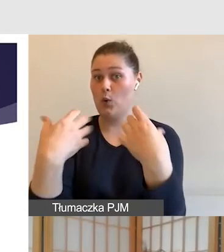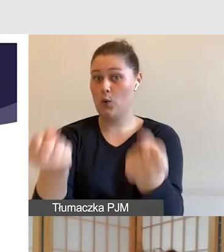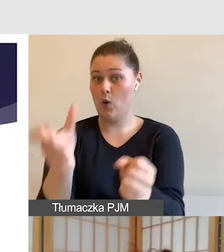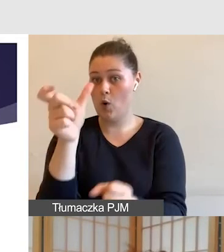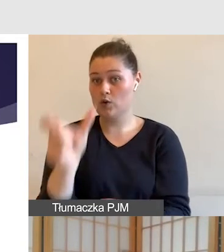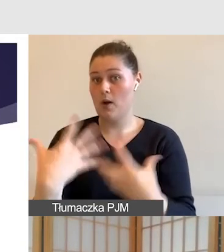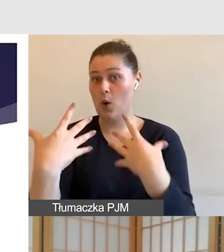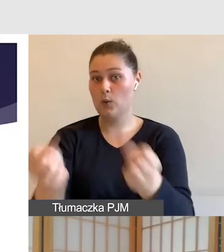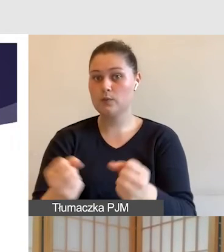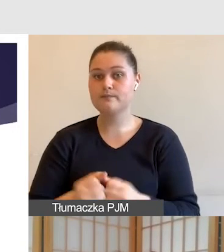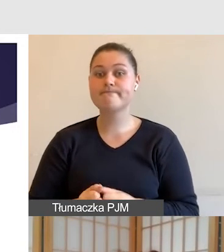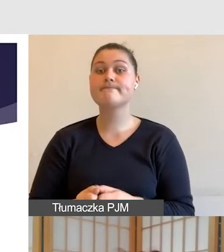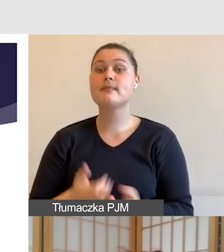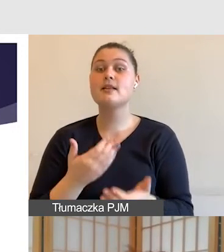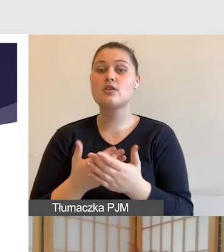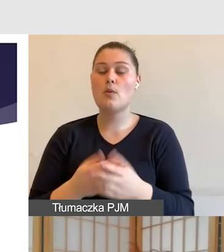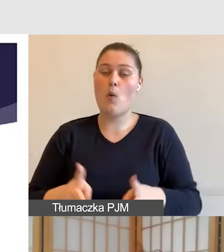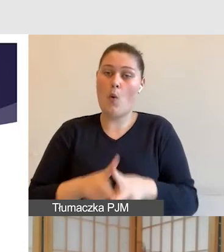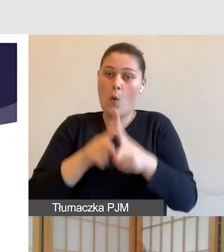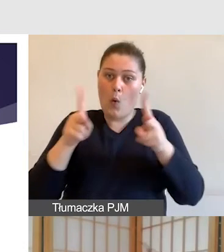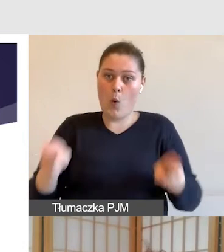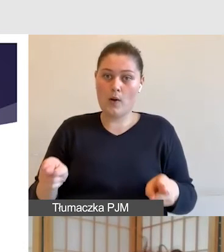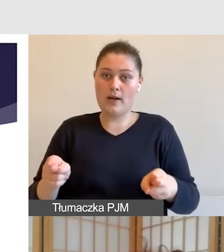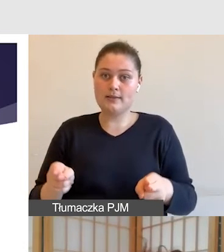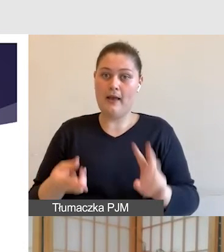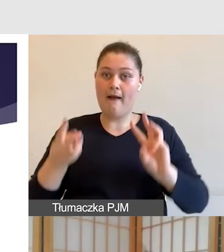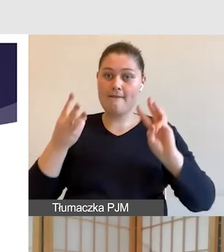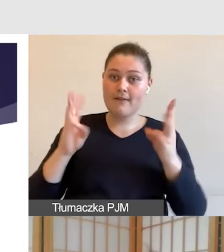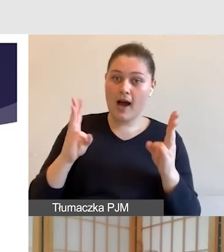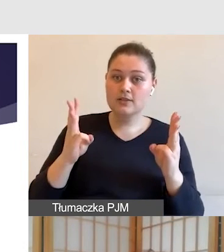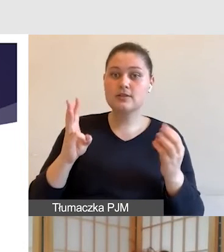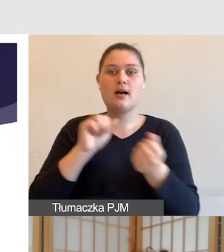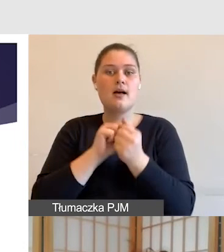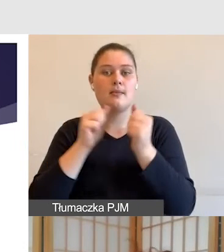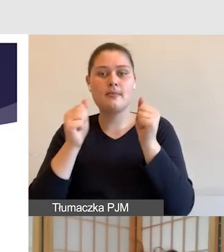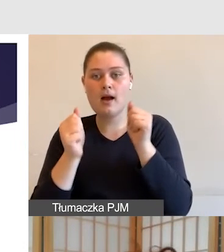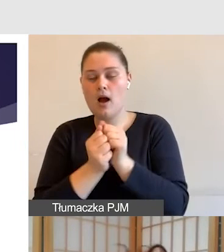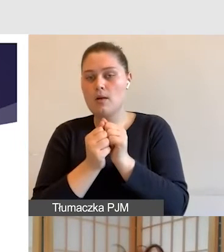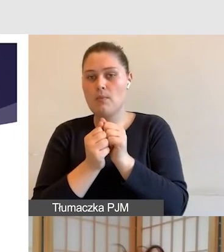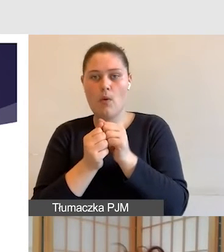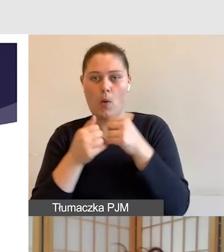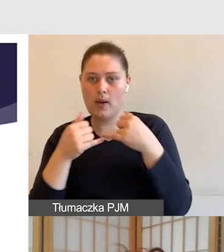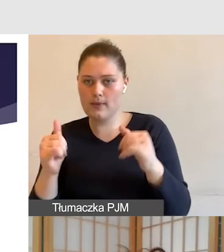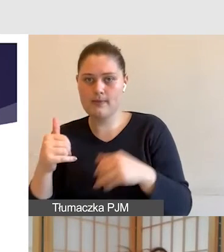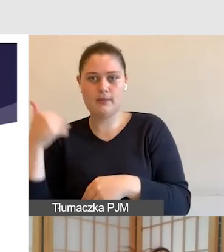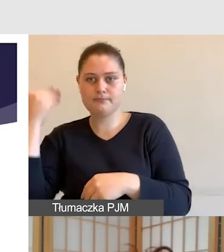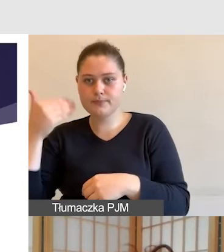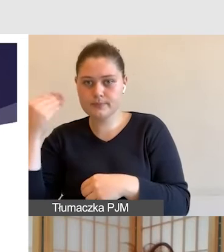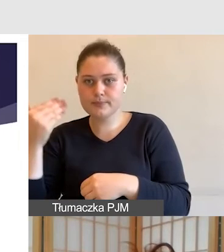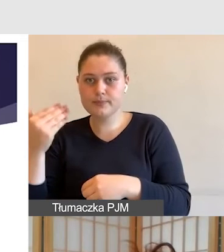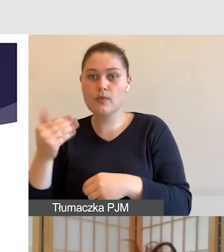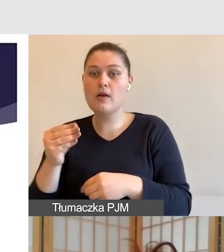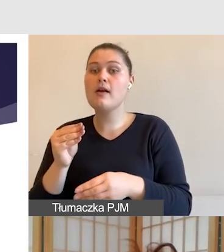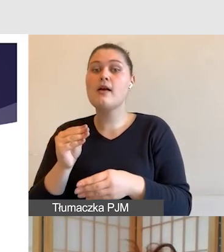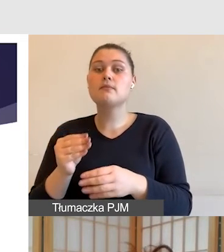szkolenia czy warsztatu mogą być na sali uczniowie z różnymi problemami. Osoby, które siedzą gdzieś dalej